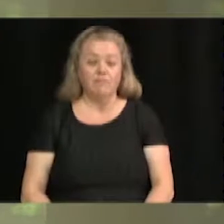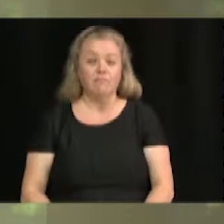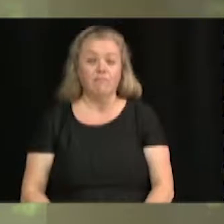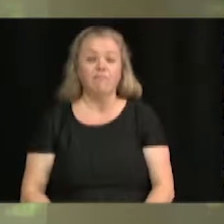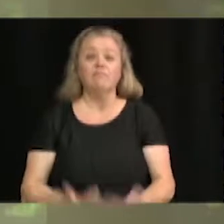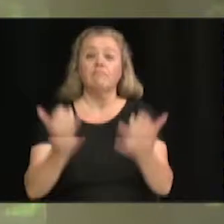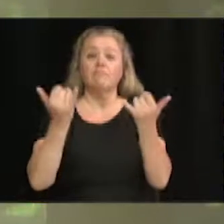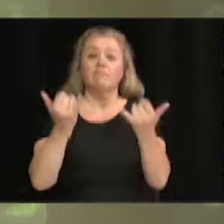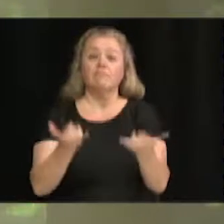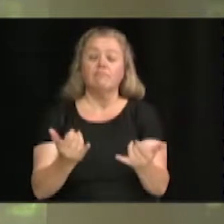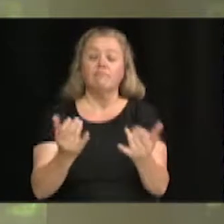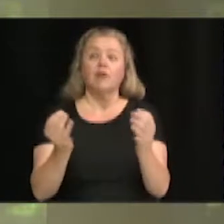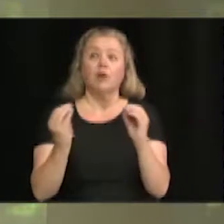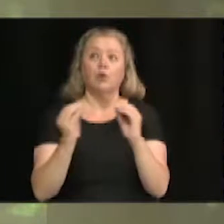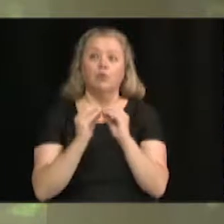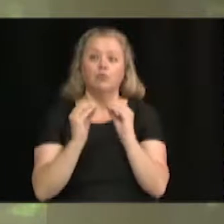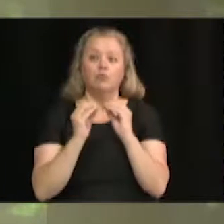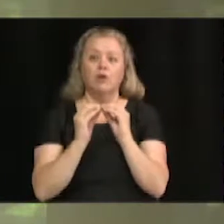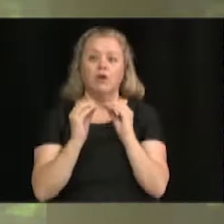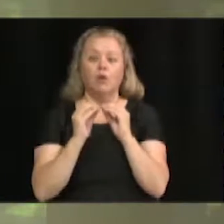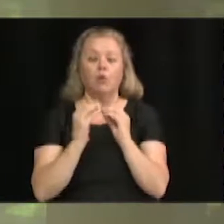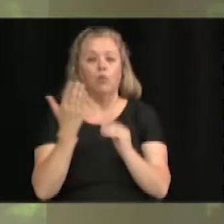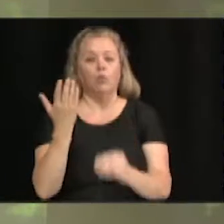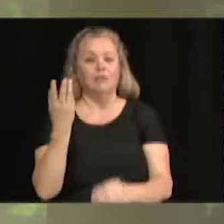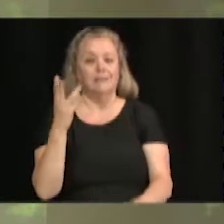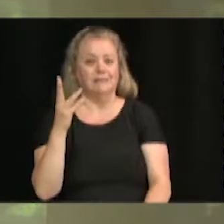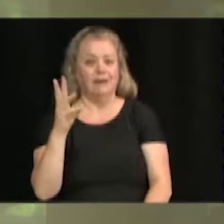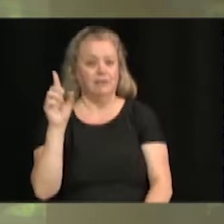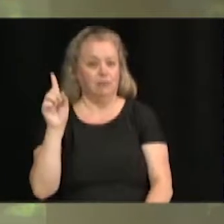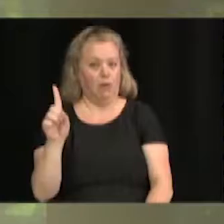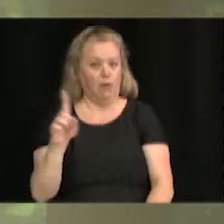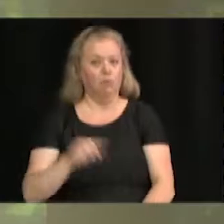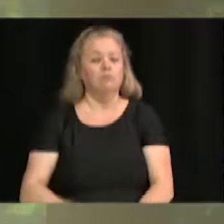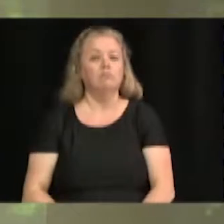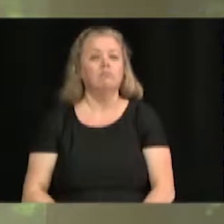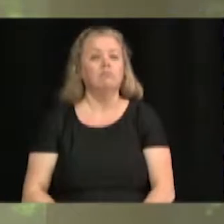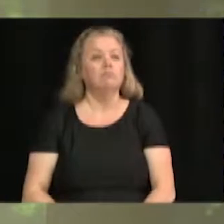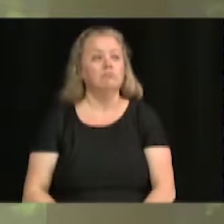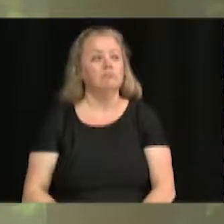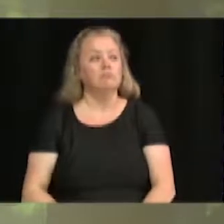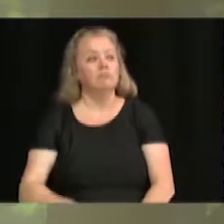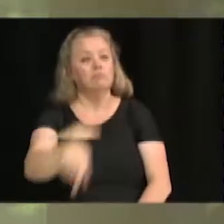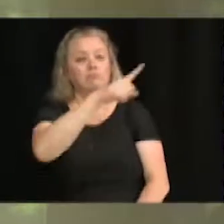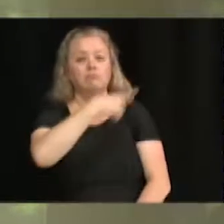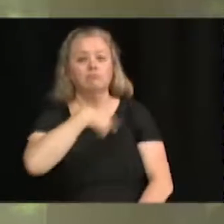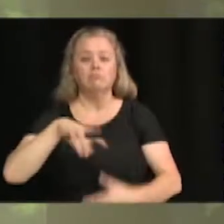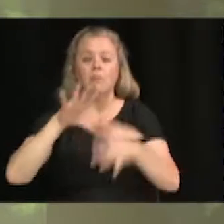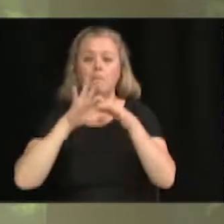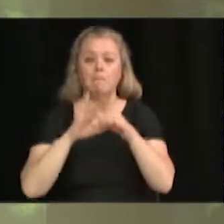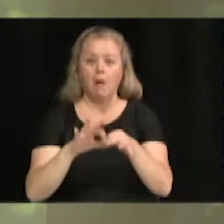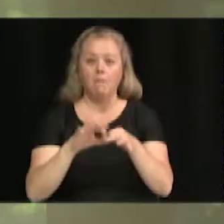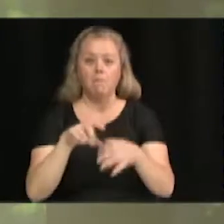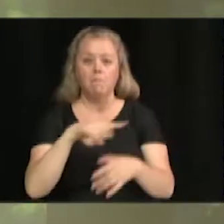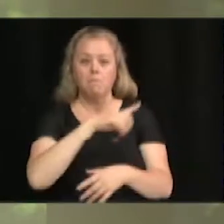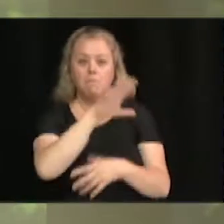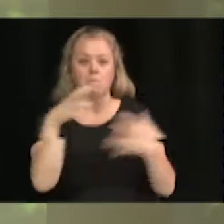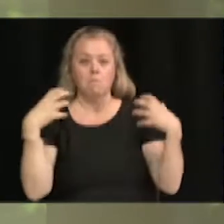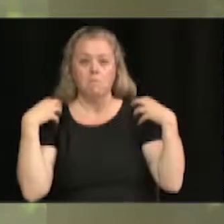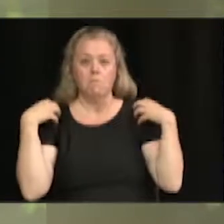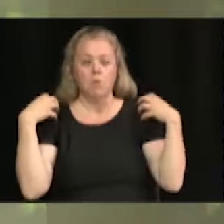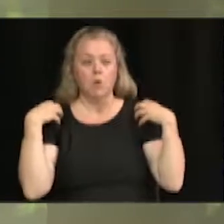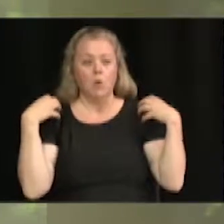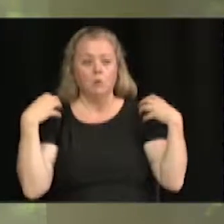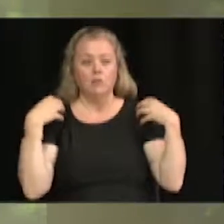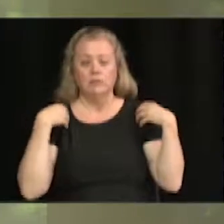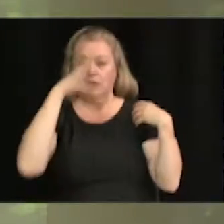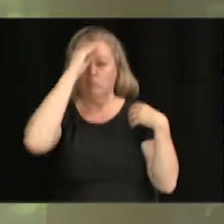sommes rendus au point 16.1, qui est l'intervention de membres du conseil municipal. M. Paulin, vous venez